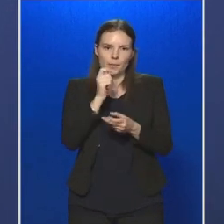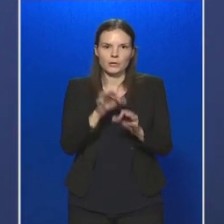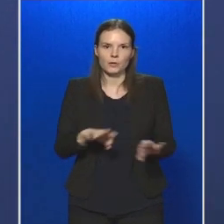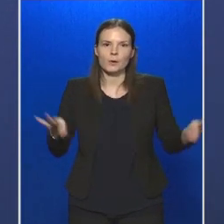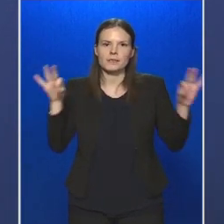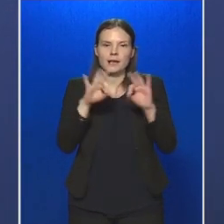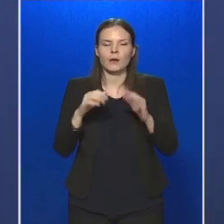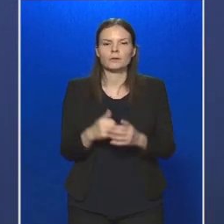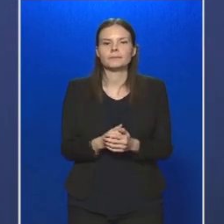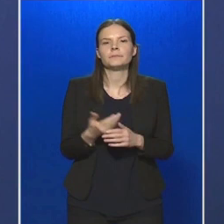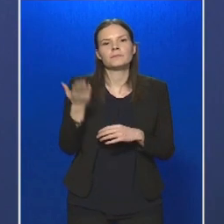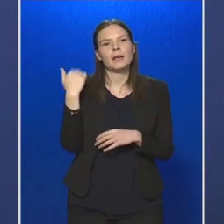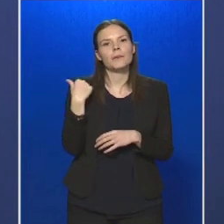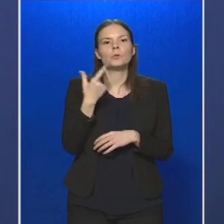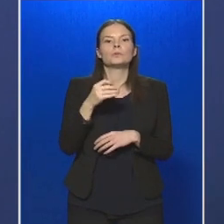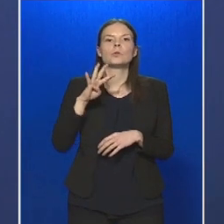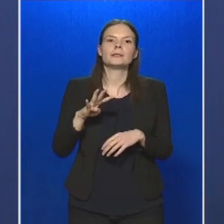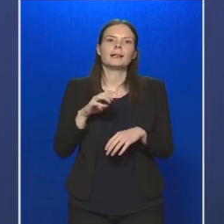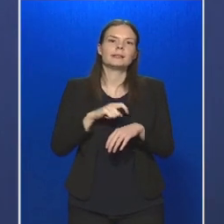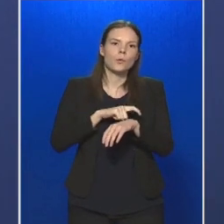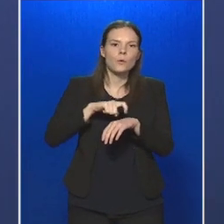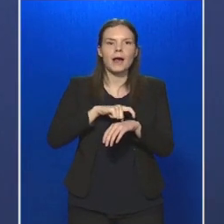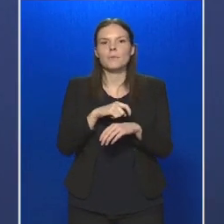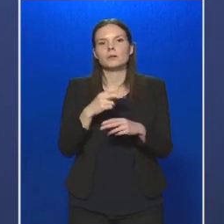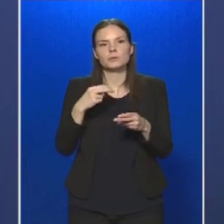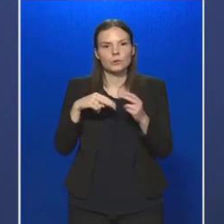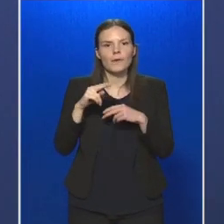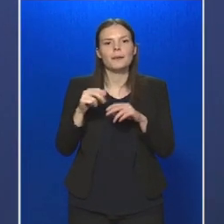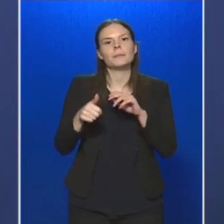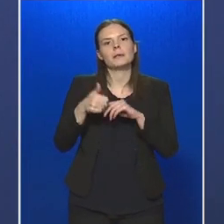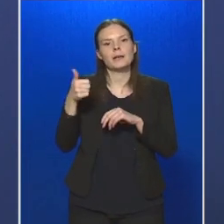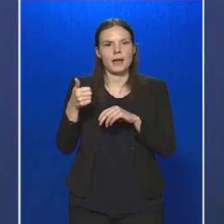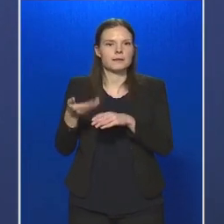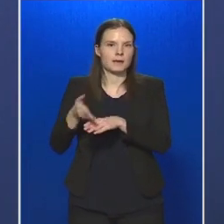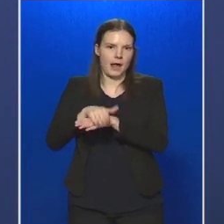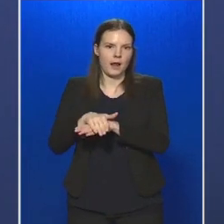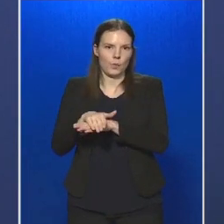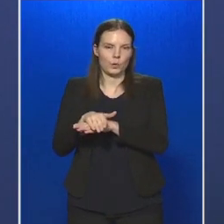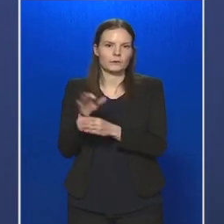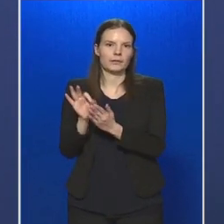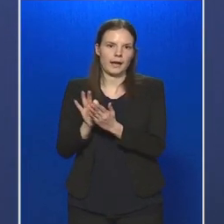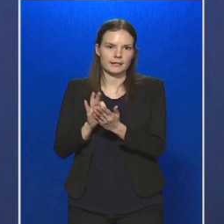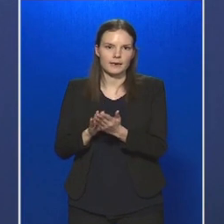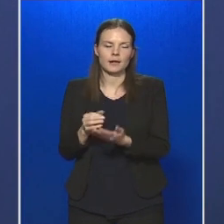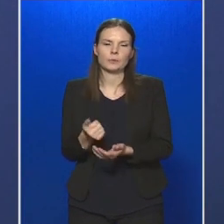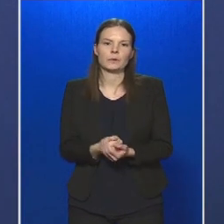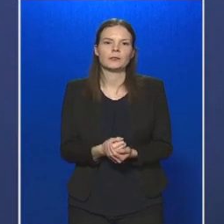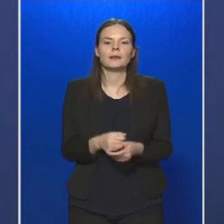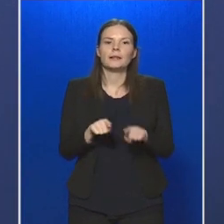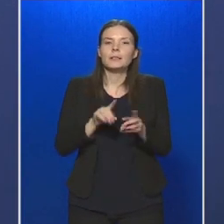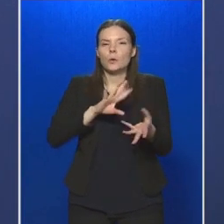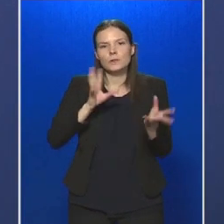Az elmúlt 24 órában további egy elhúnytat regisztráltunk, így